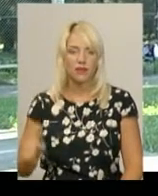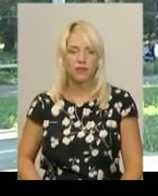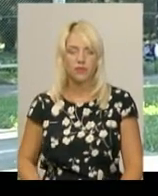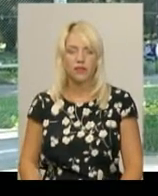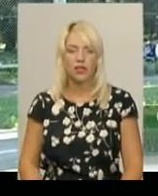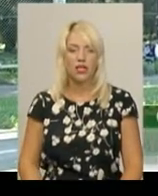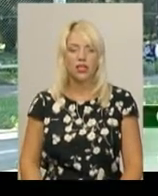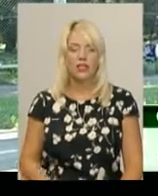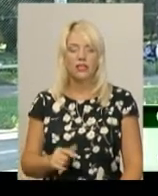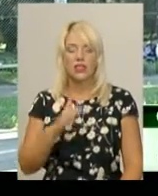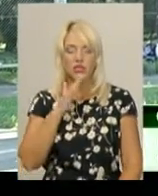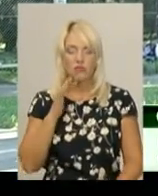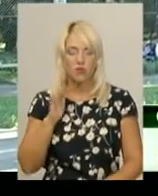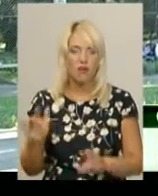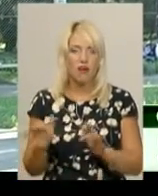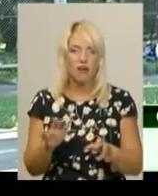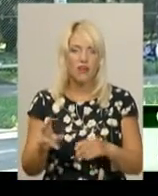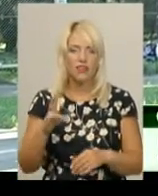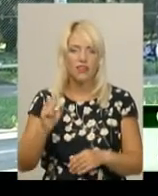на виносливость. Бігаємо,